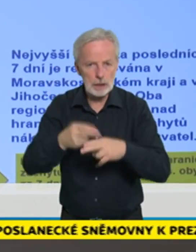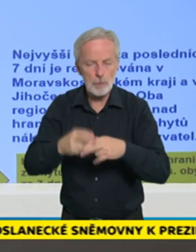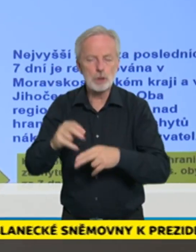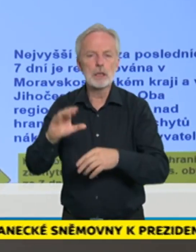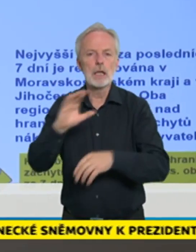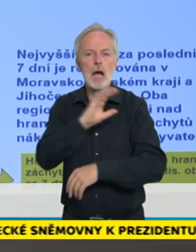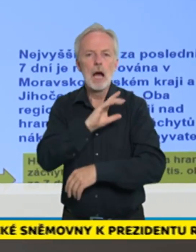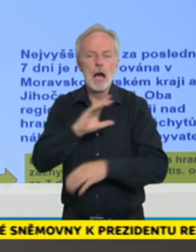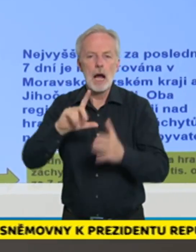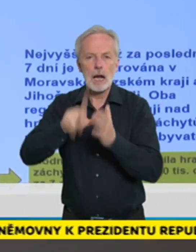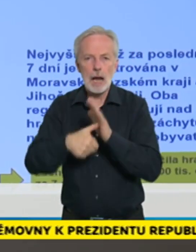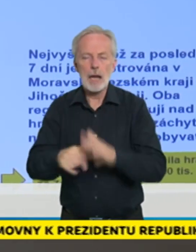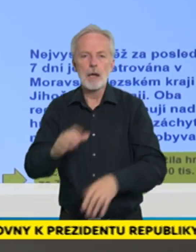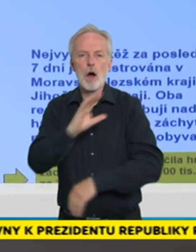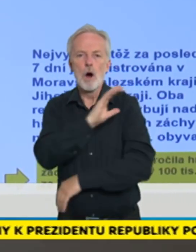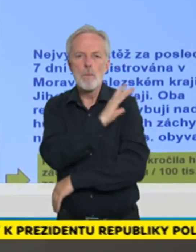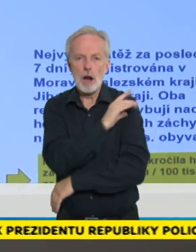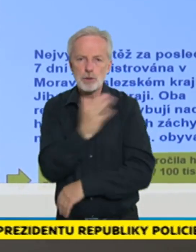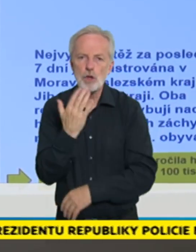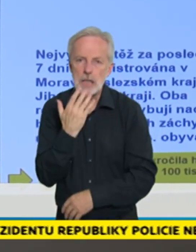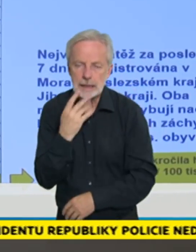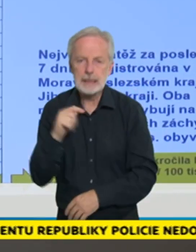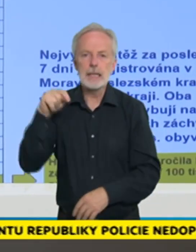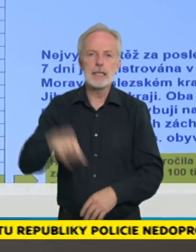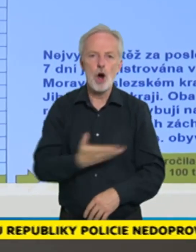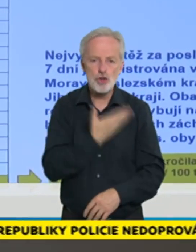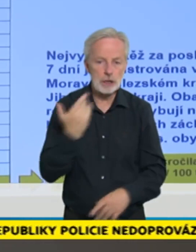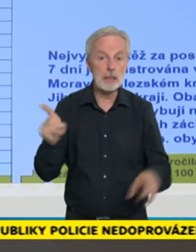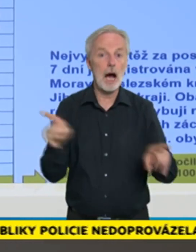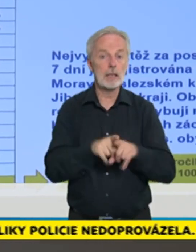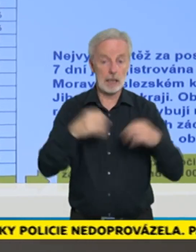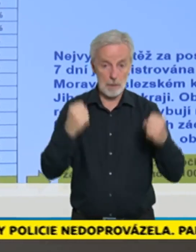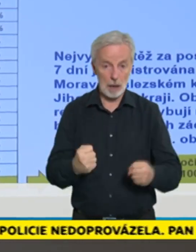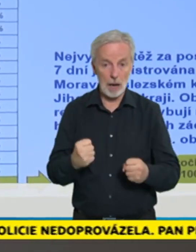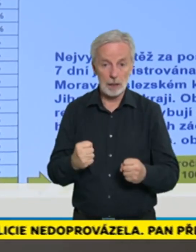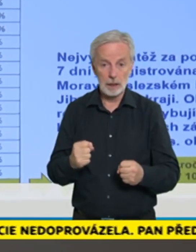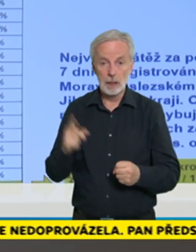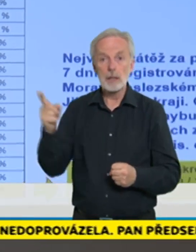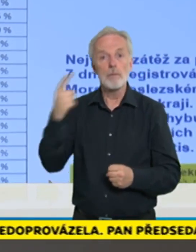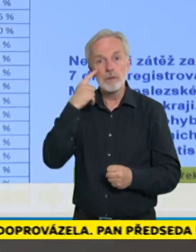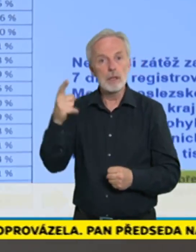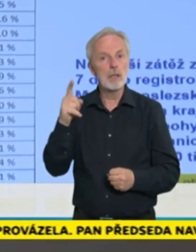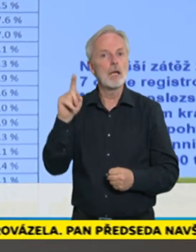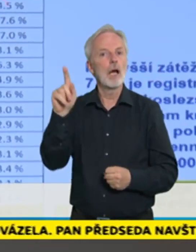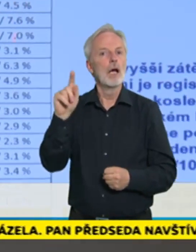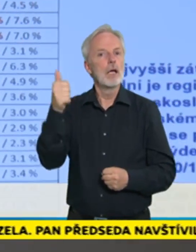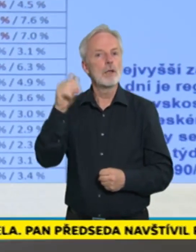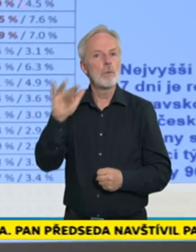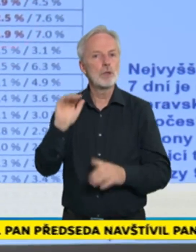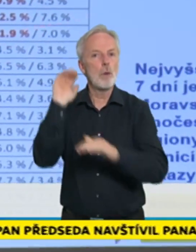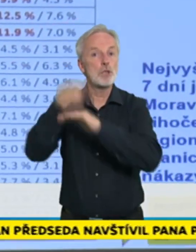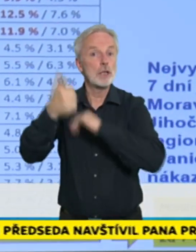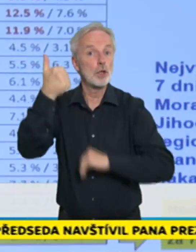Praha. A zase, jak vidíte, tady ta nálož se dostává i nad 100 nových záchytů na 100 000 obyvatelů, ale důležité je